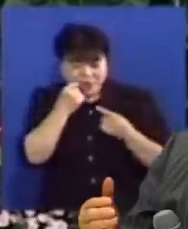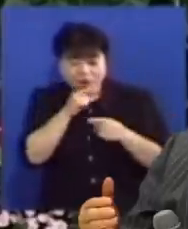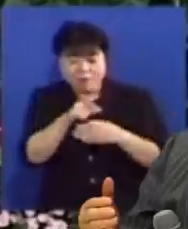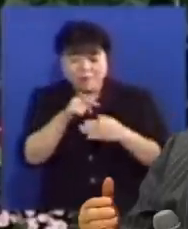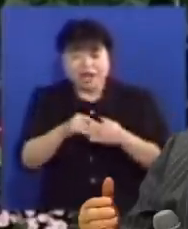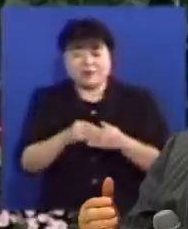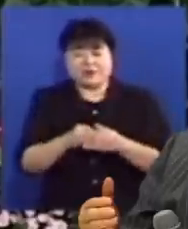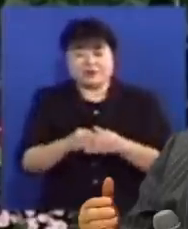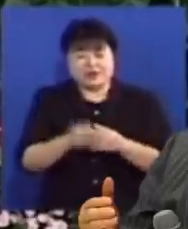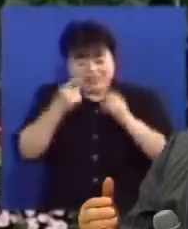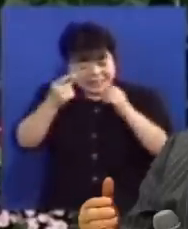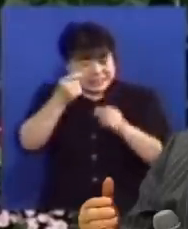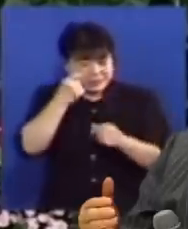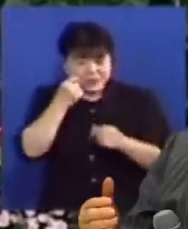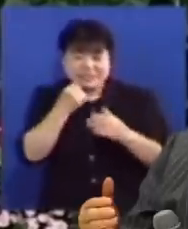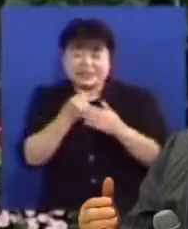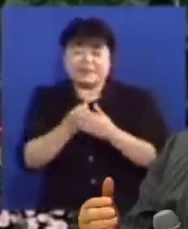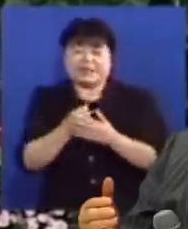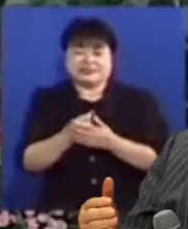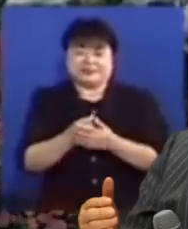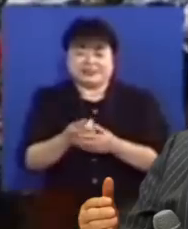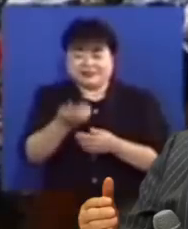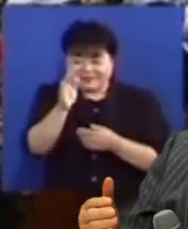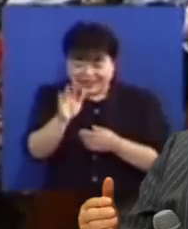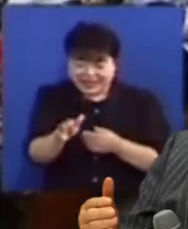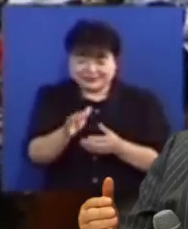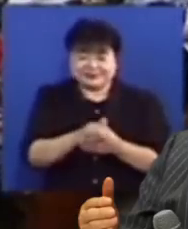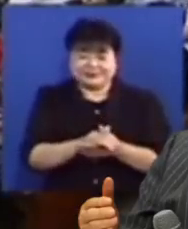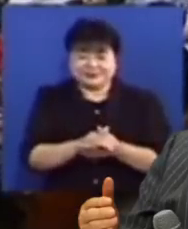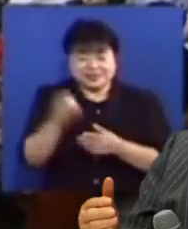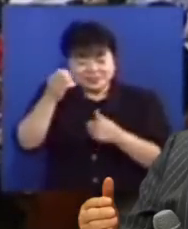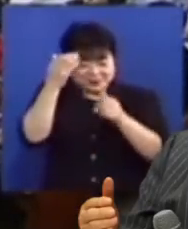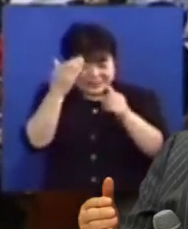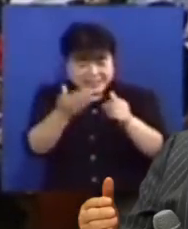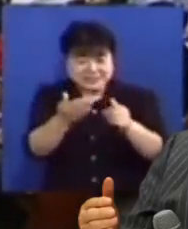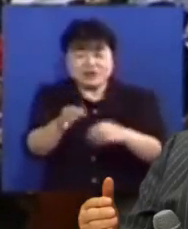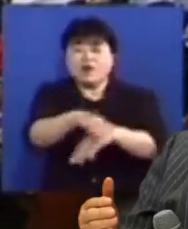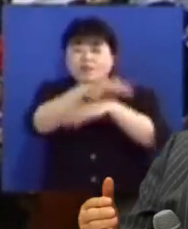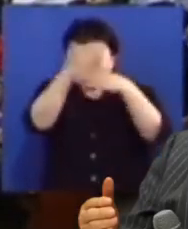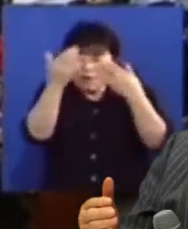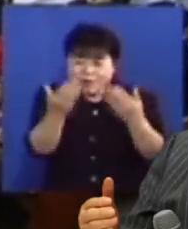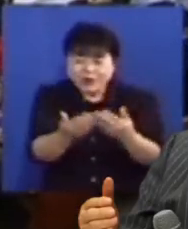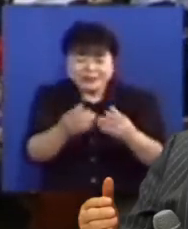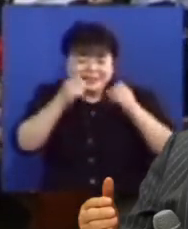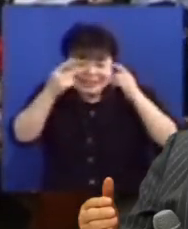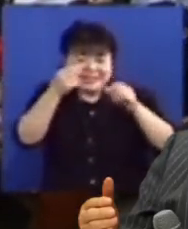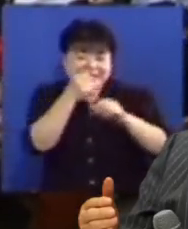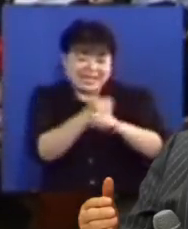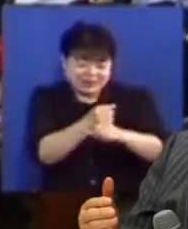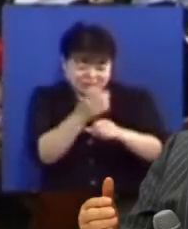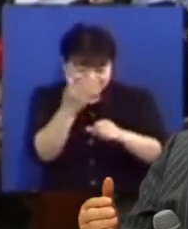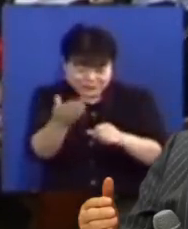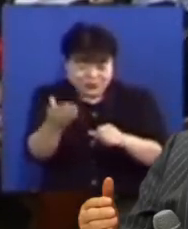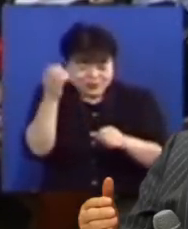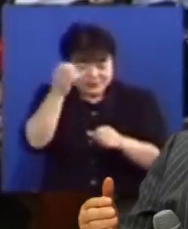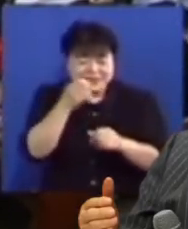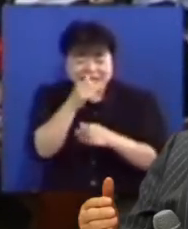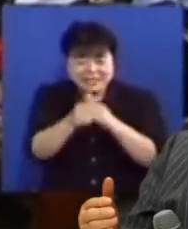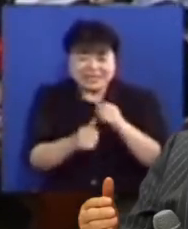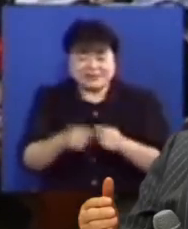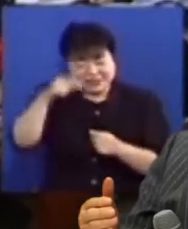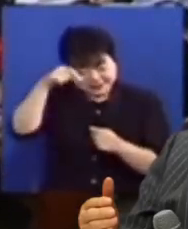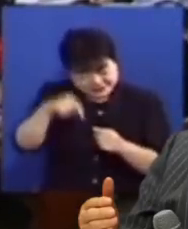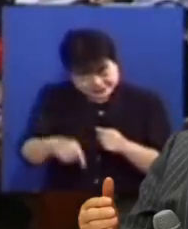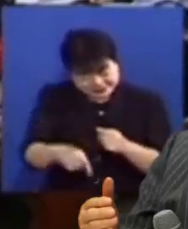마음으로도 깨닫지 못하였다는 것 같은데요 그러나 성령께서의 모든 것을 우리에게 깨닫게 하시는 것이니 성령은 하나님의